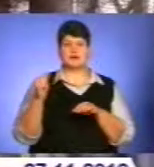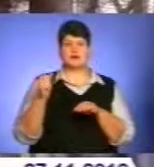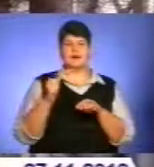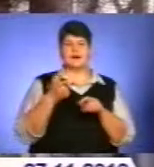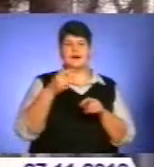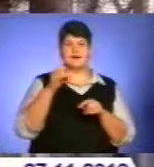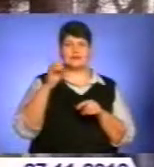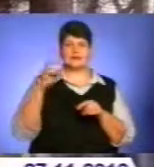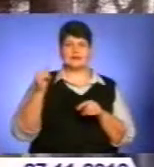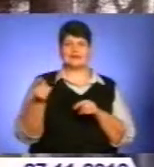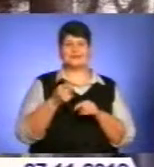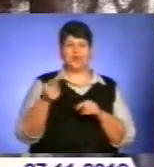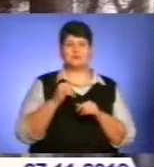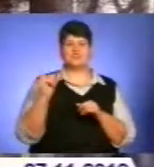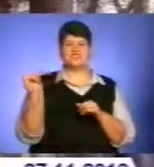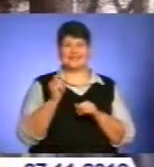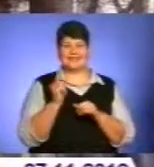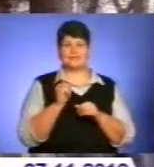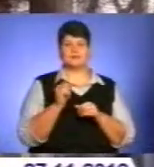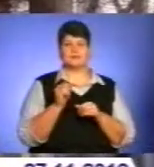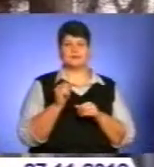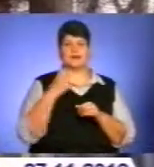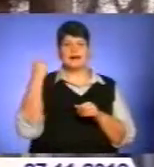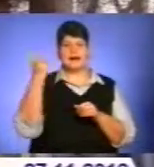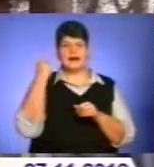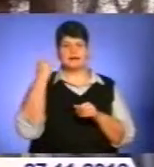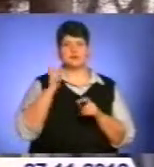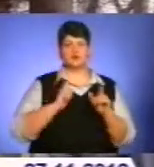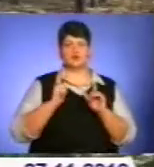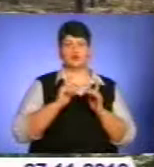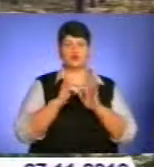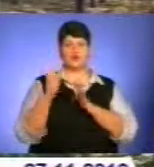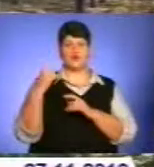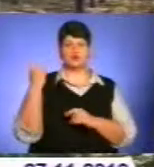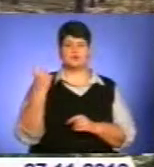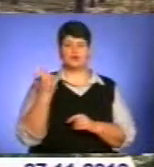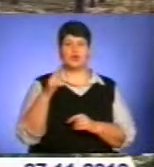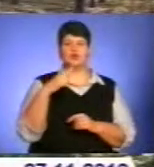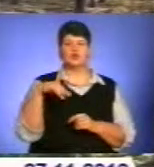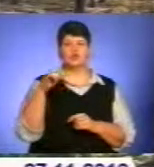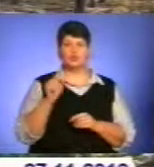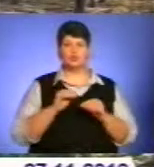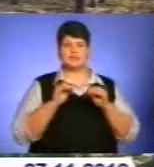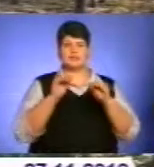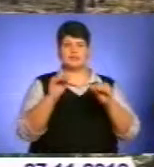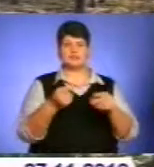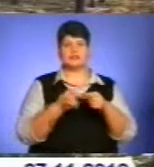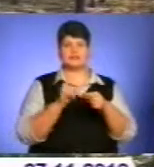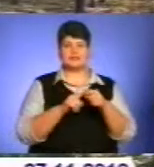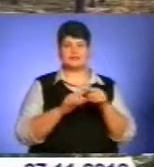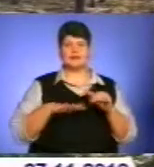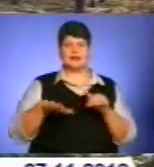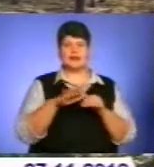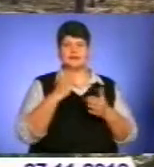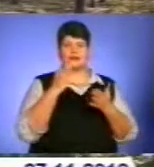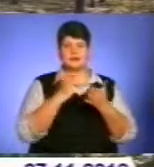генетики Тернопільщини, так і Харківського лісового господарства. Дуб, висаджений на цій ділянці, вже привитий, має